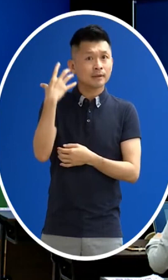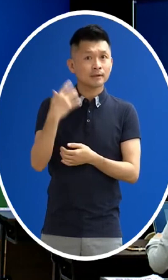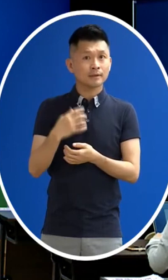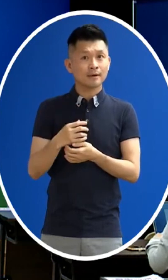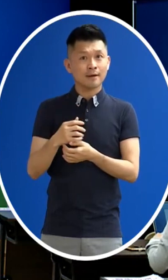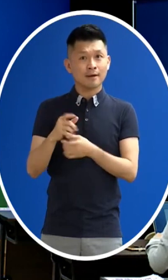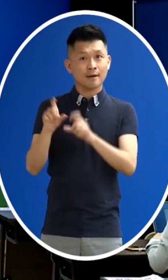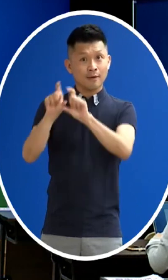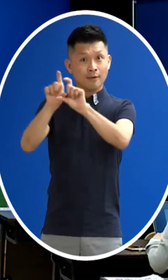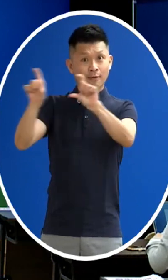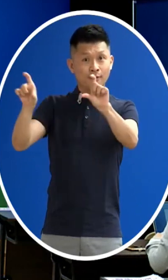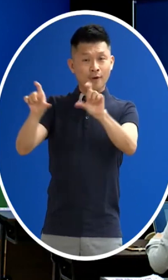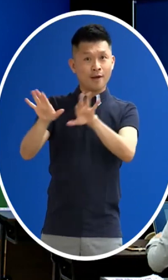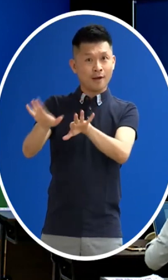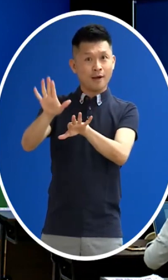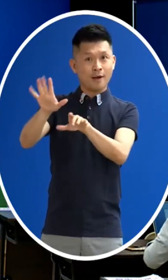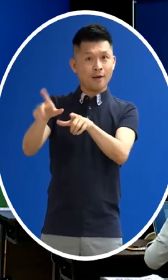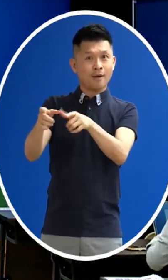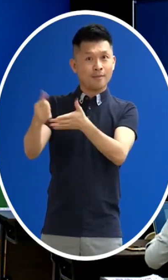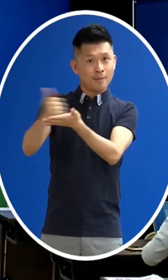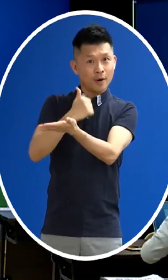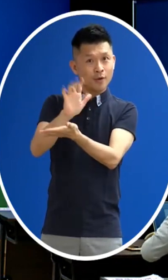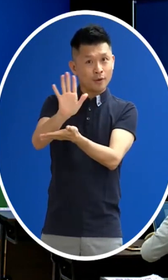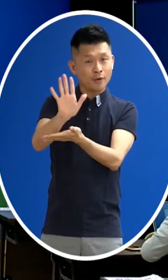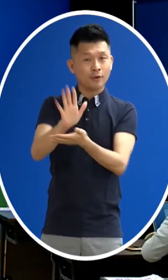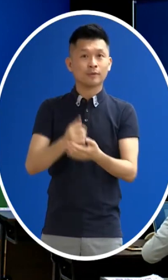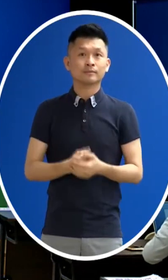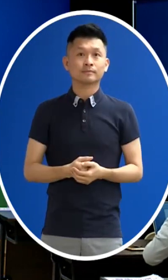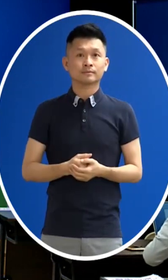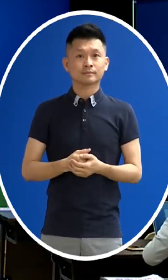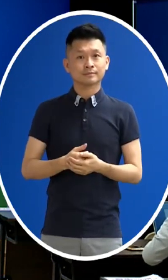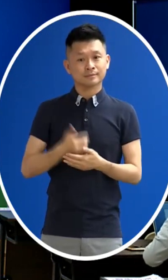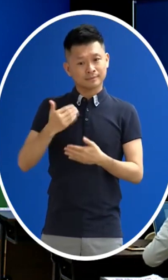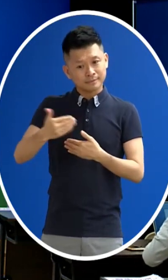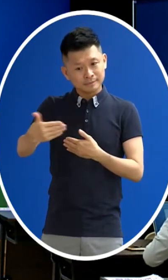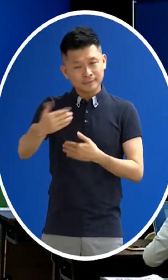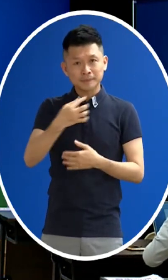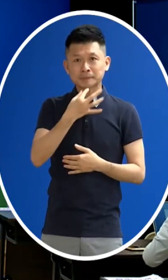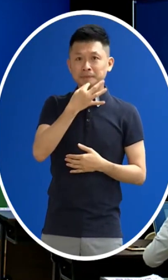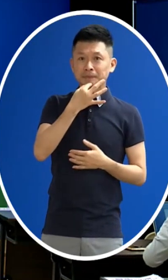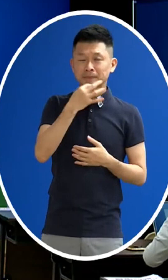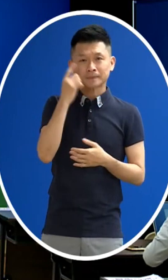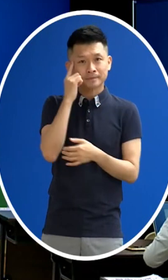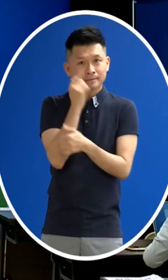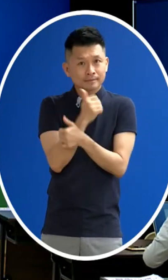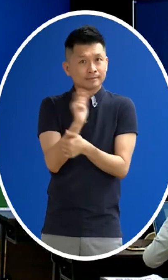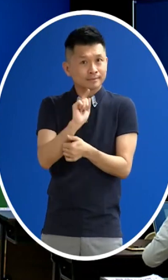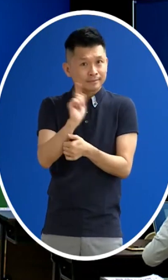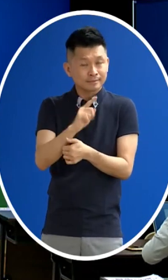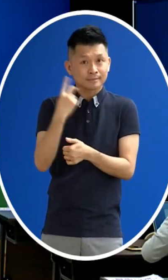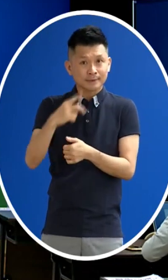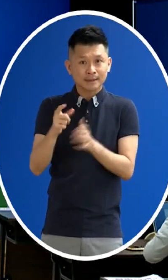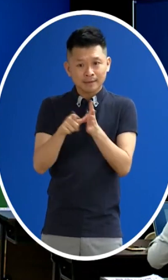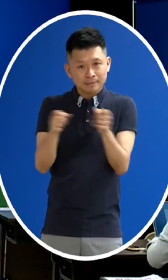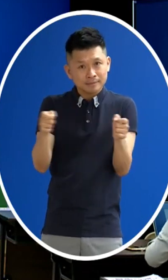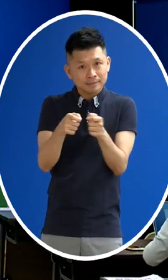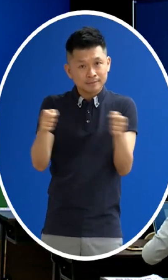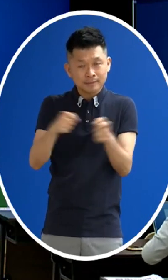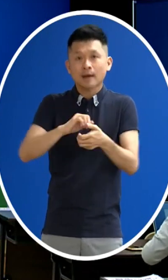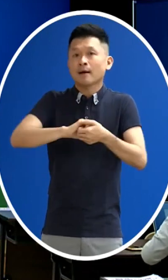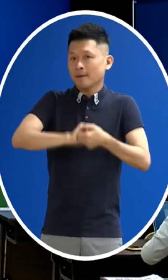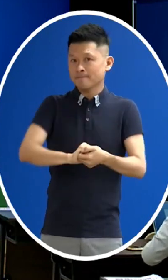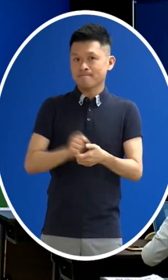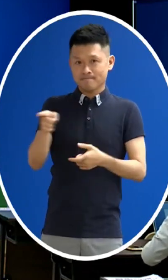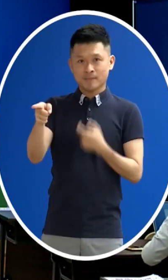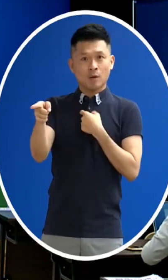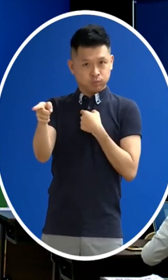有這批疫苗有現貨釋出那我們是中間有什麼樣的一個顧慮跟考量然後大概在多久決定 多久之後決定說